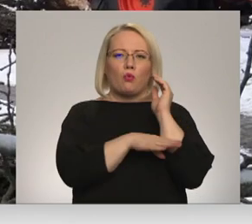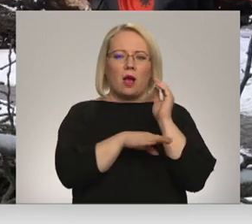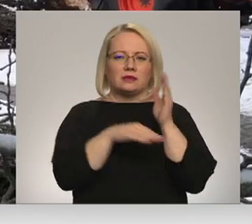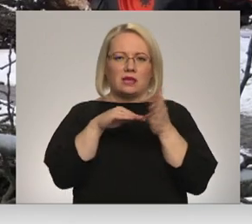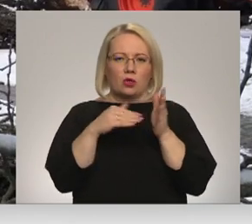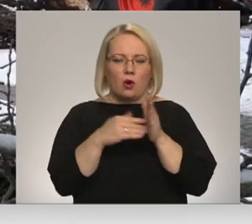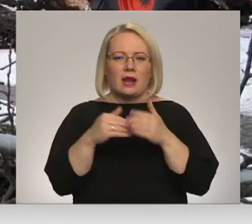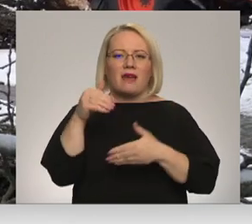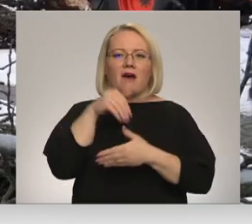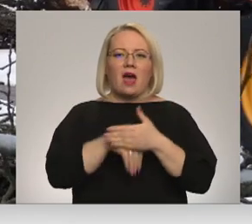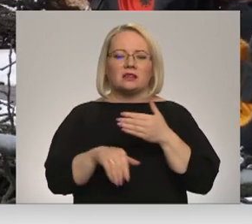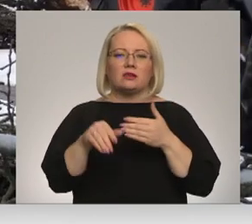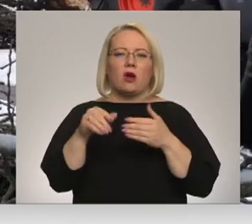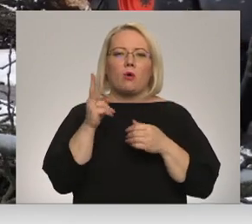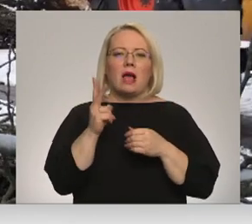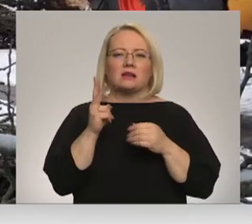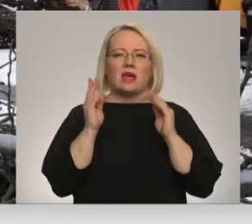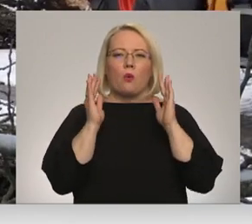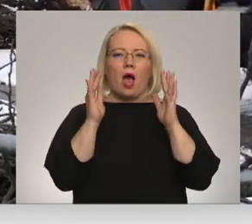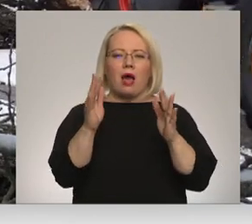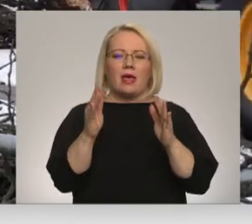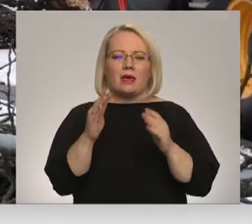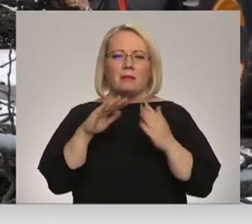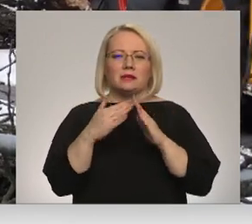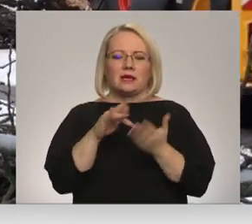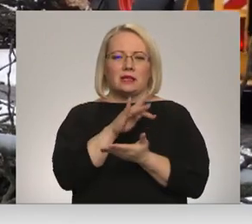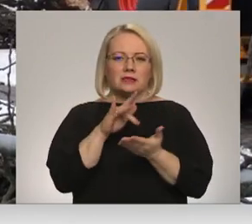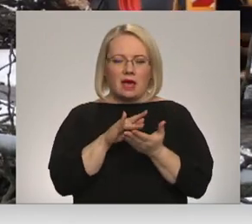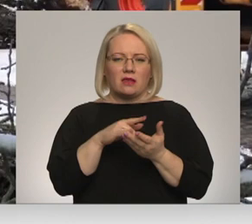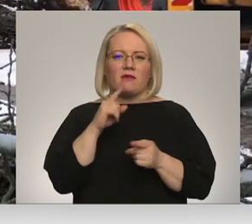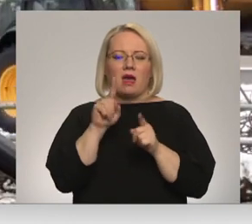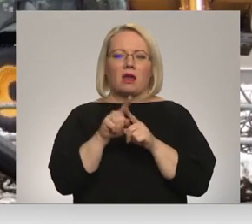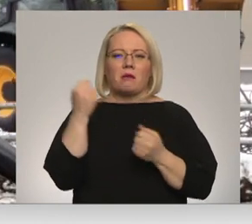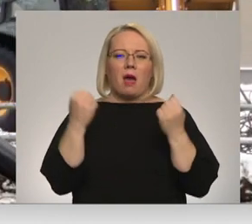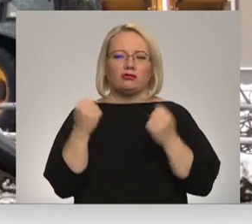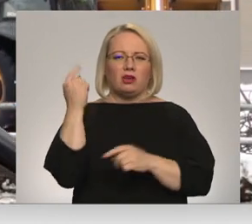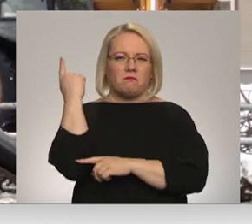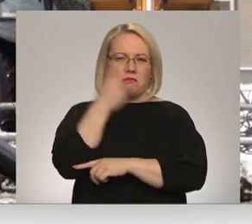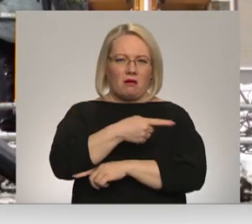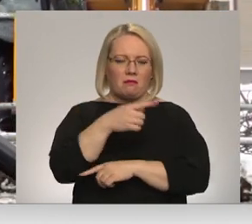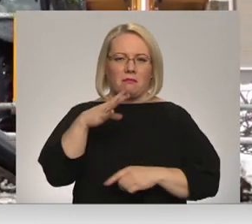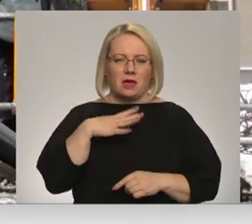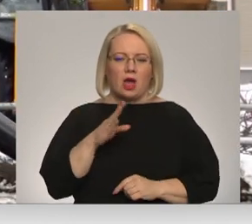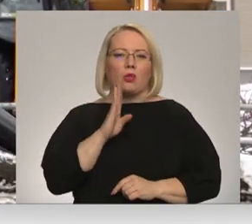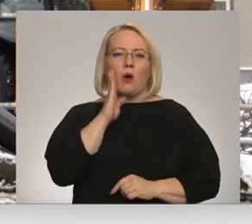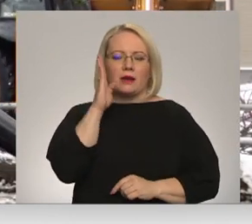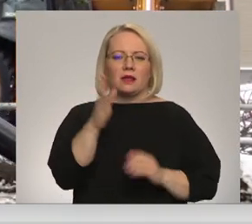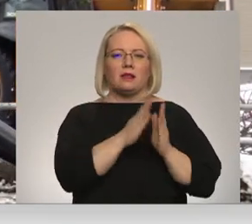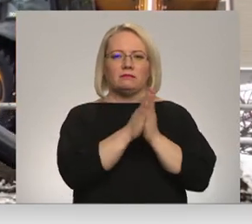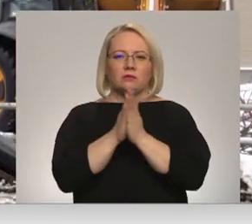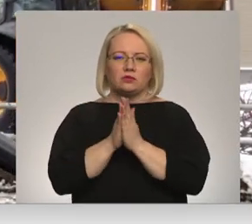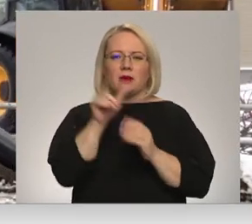arī vēsturiskā kastaņu alēja pilsētas centrā. Trāpjie arī, protams, mašīnai, kur mēs jau no paša rīta brīdinājam cilvēks lūdzu